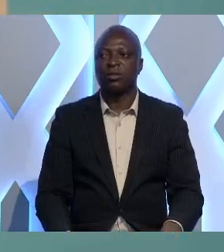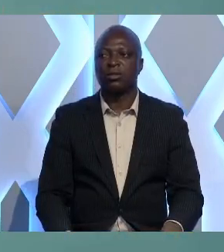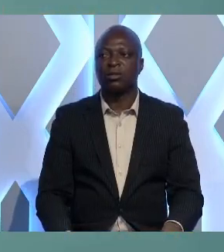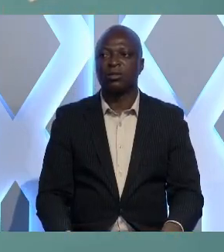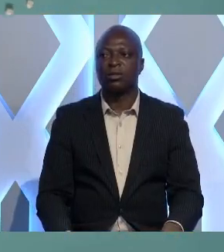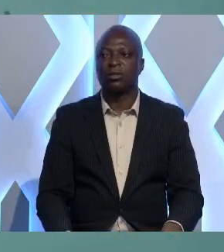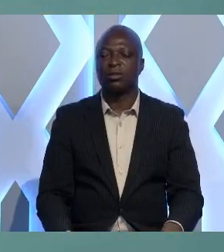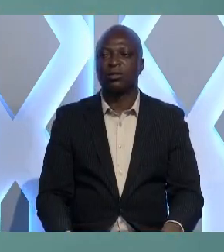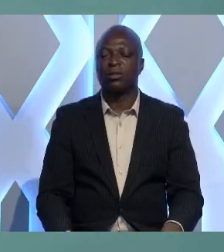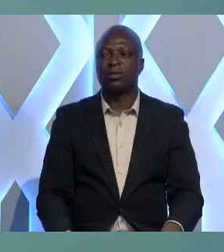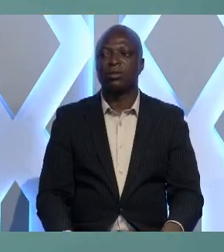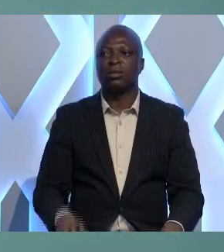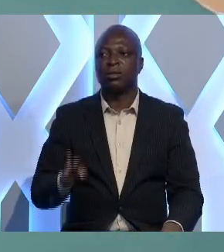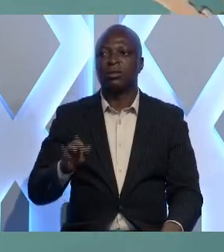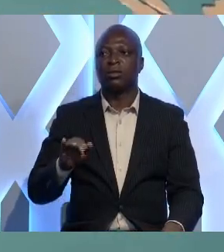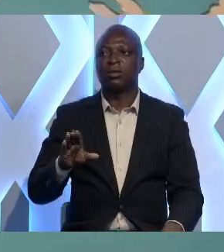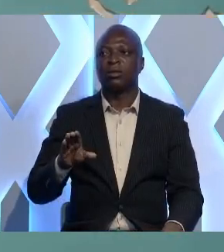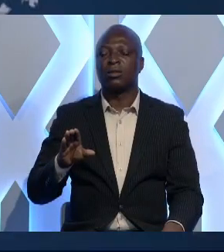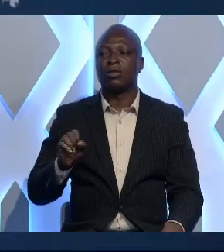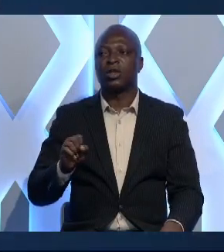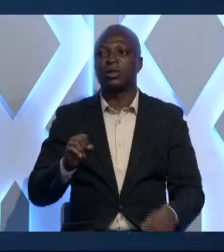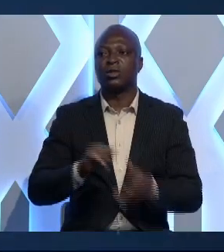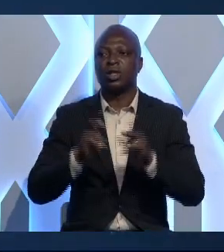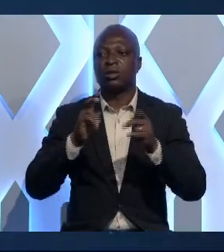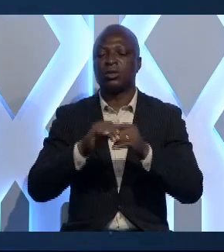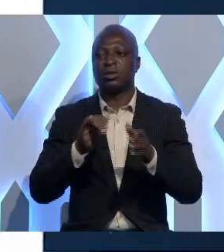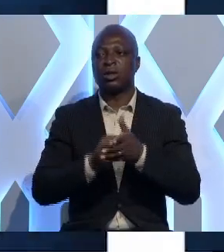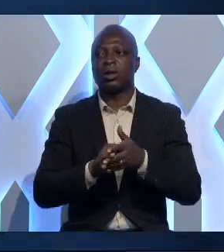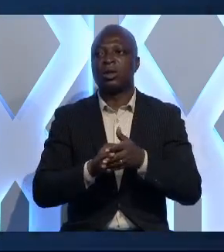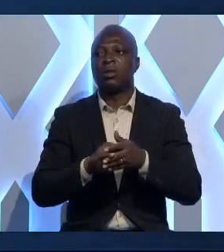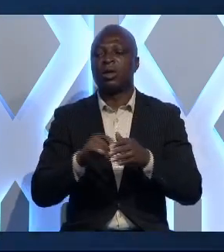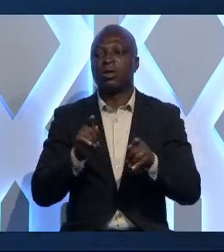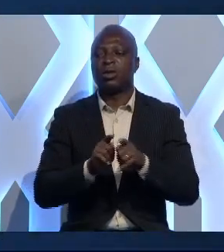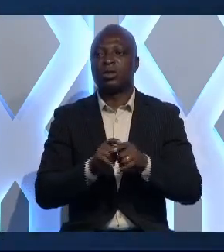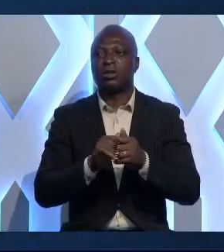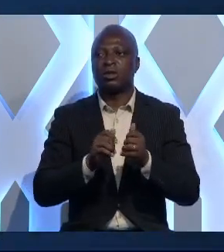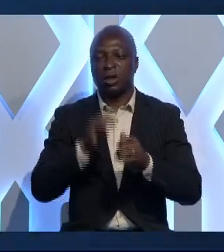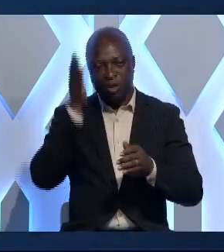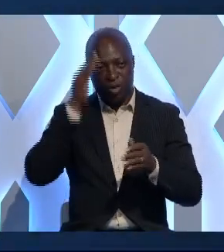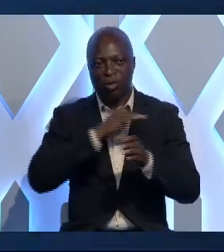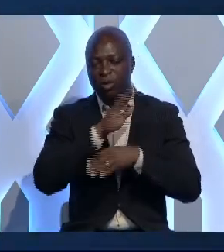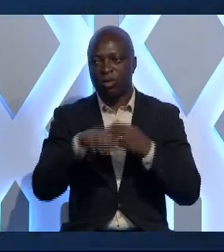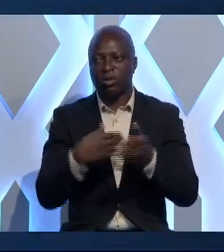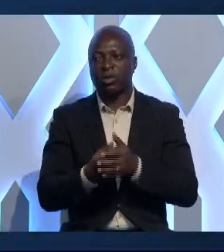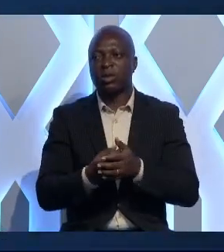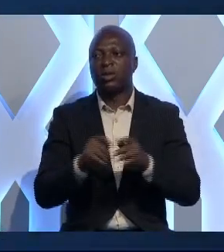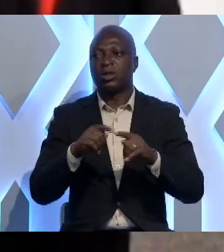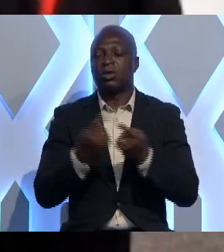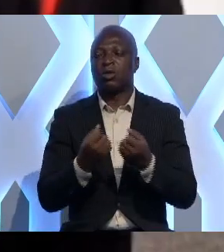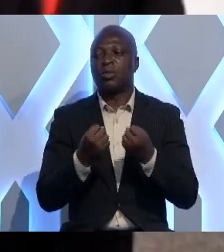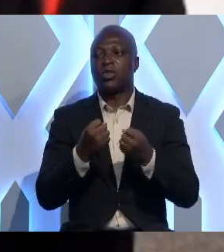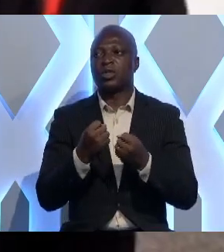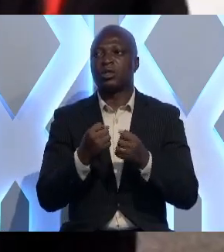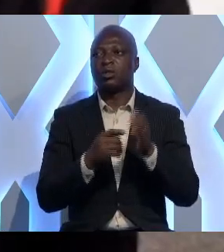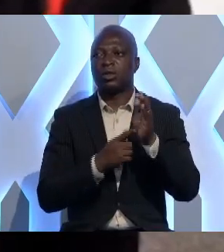Les BRICS, le terme fait la huine des médias mais semble encore peu connu de tous. C'est un groupe de puissances